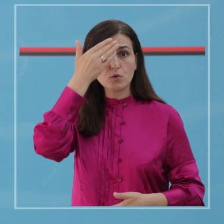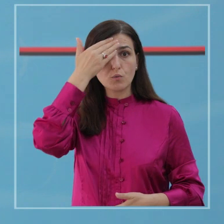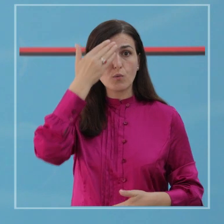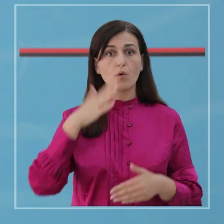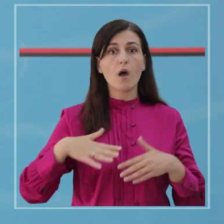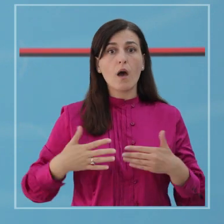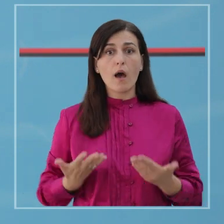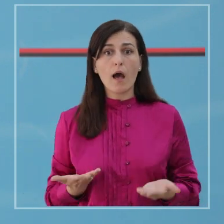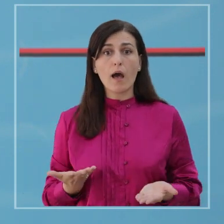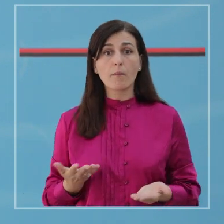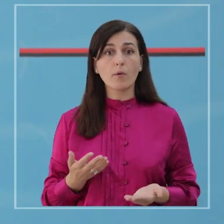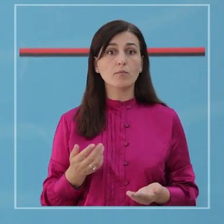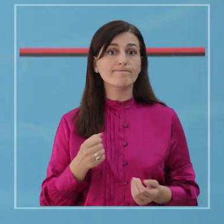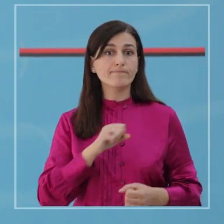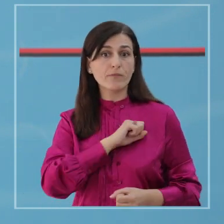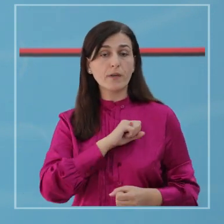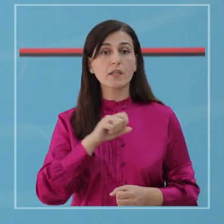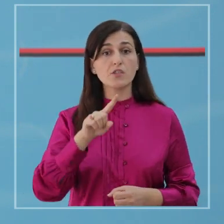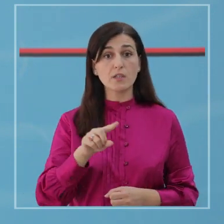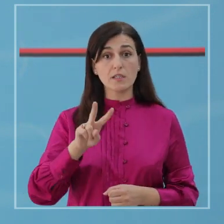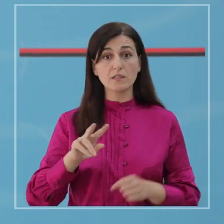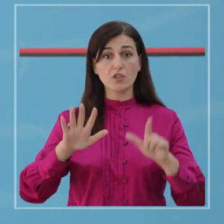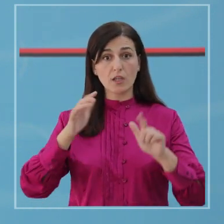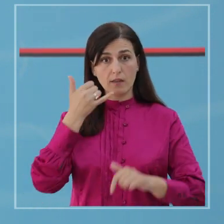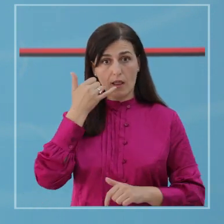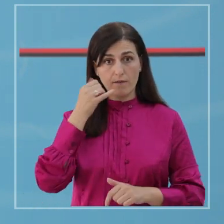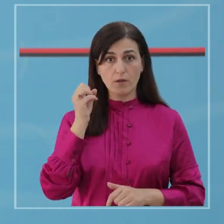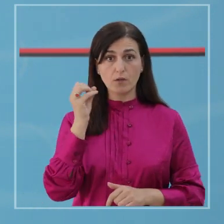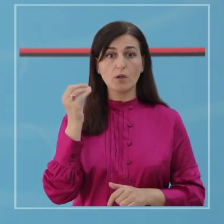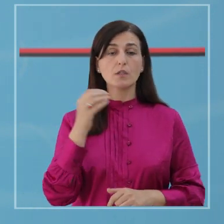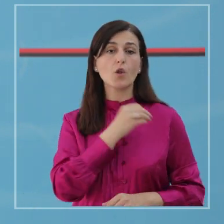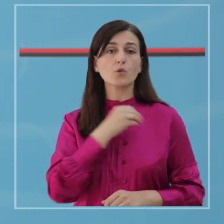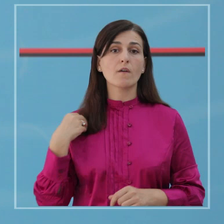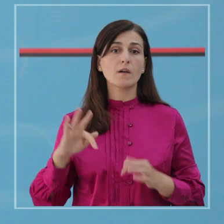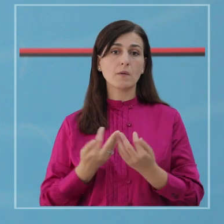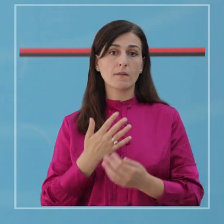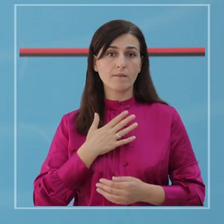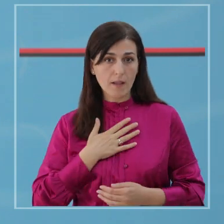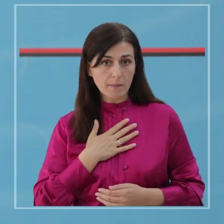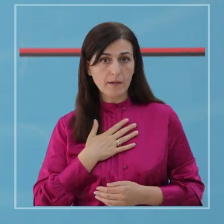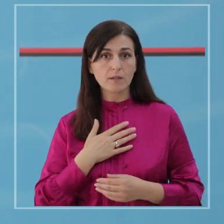mundjes, telefononi nërme në urgjensës 127 ose mjeku në familjes. Ju falem derit.